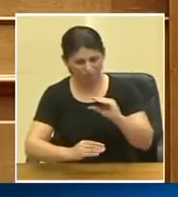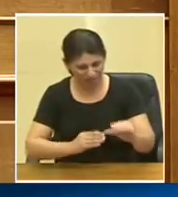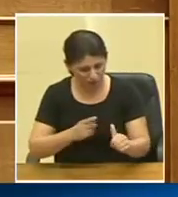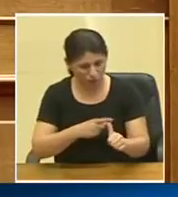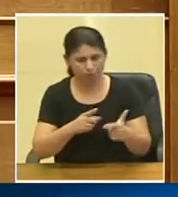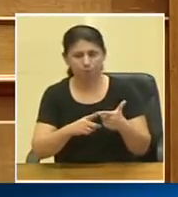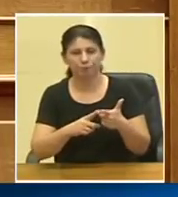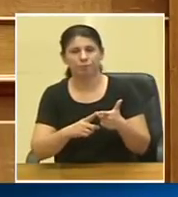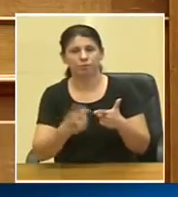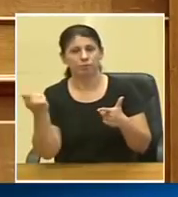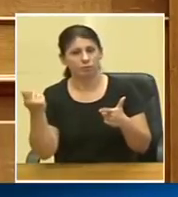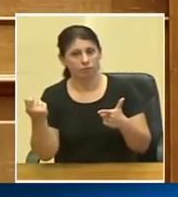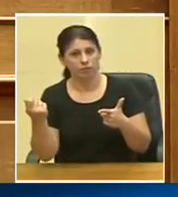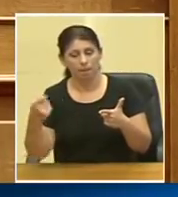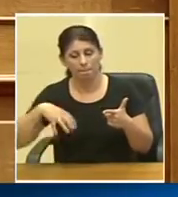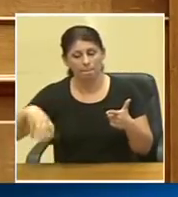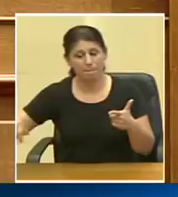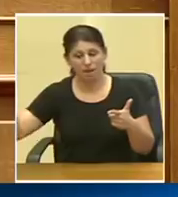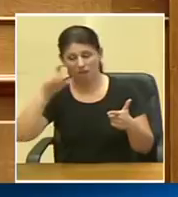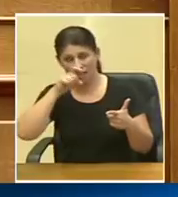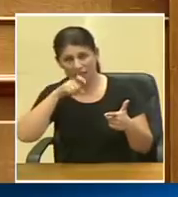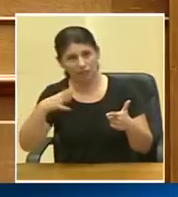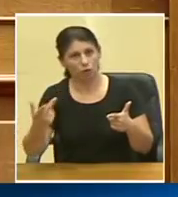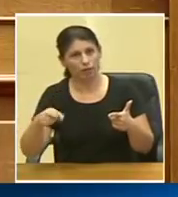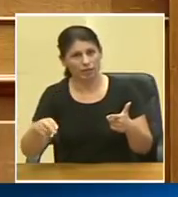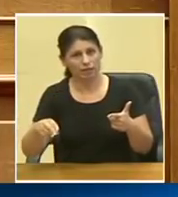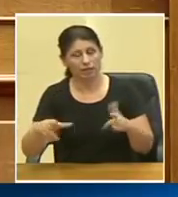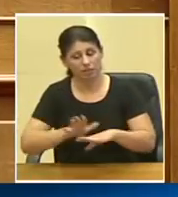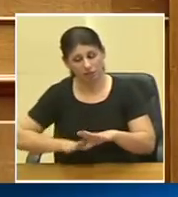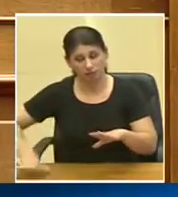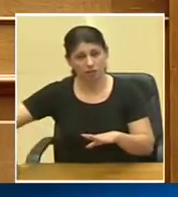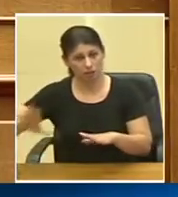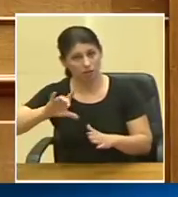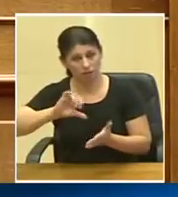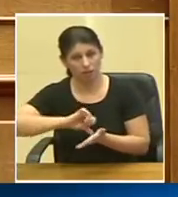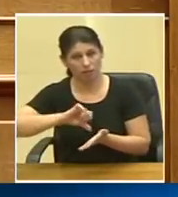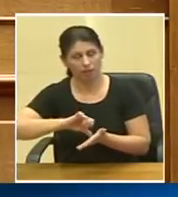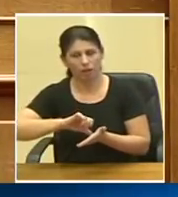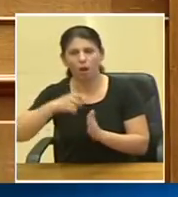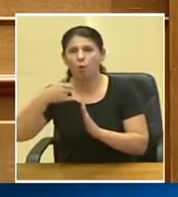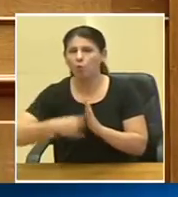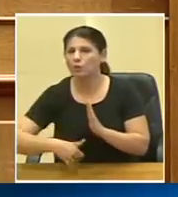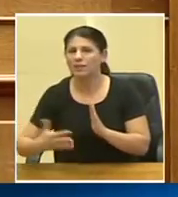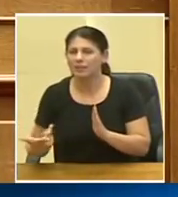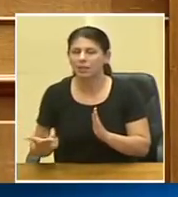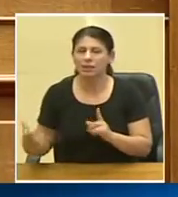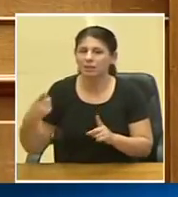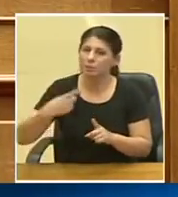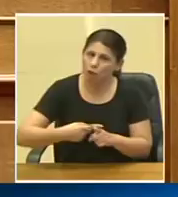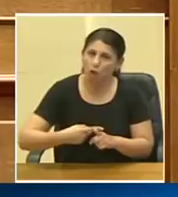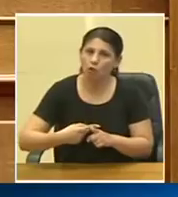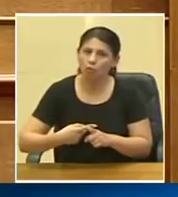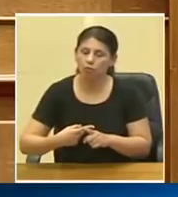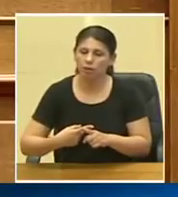με τα χρήματα της περιφέρειας Αττικής όσο αφορά το Λεκανοπαίδιο, που ουσιαστικά συμπληρώνουμε και